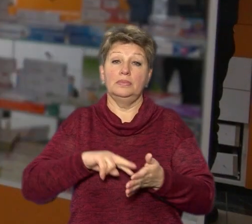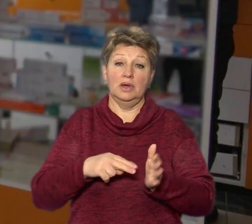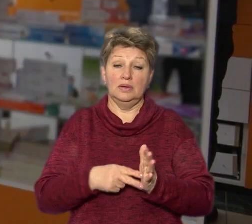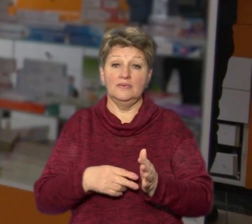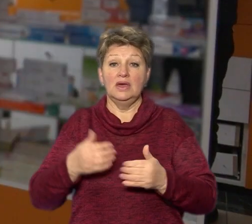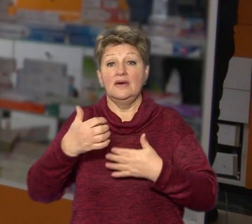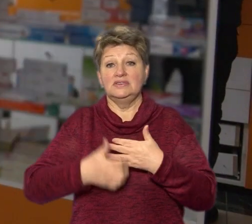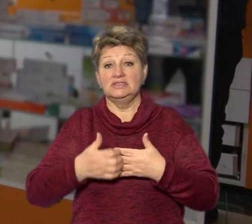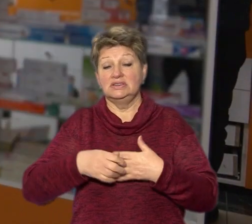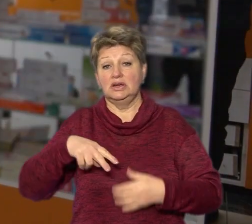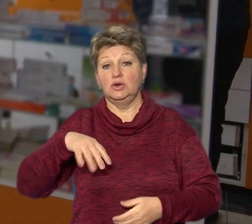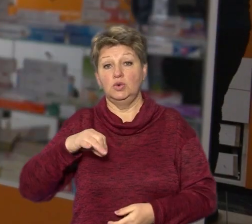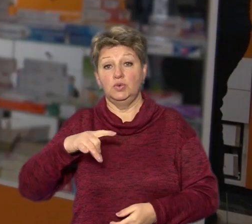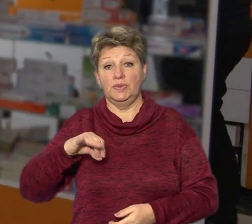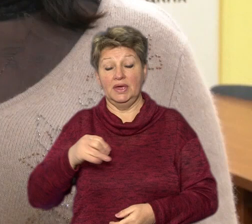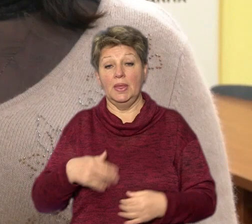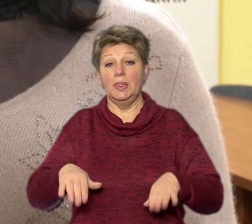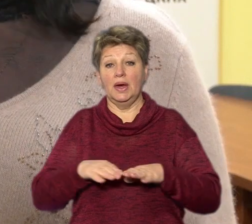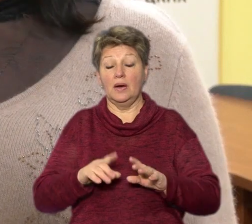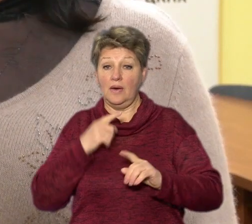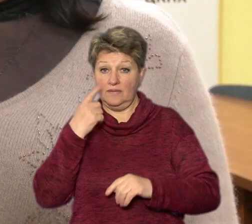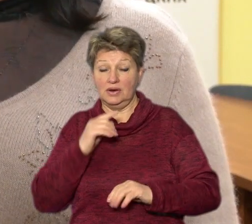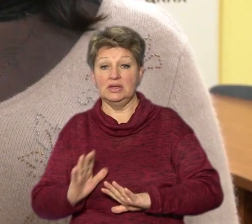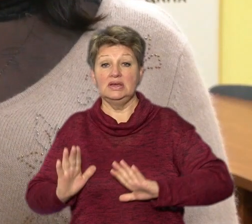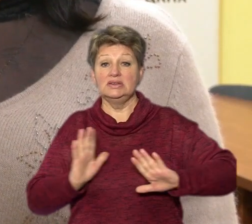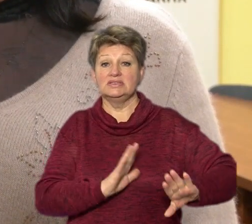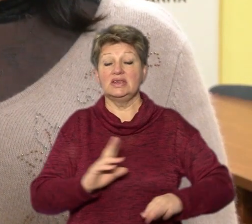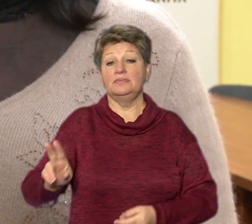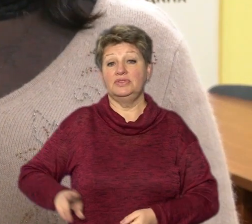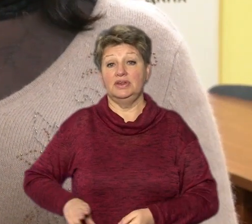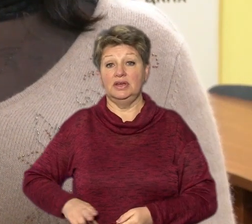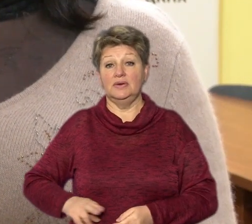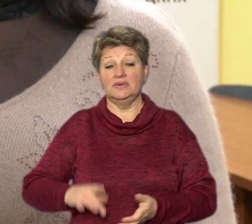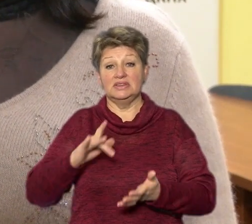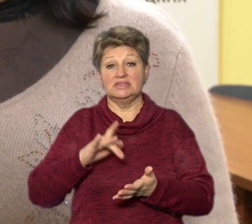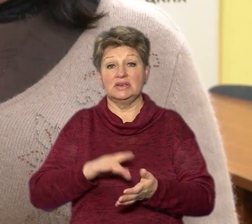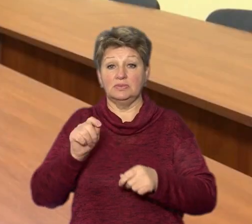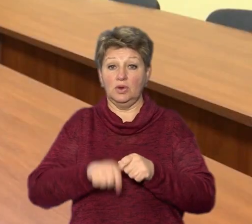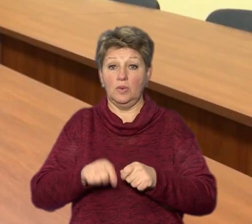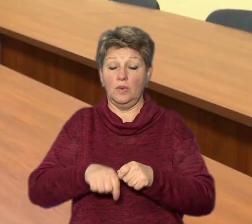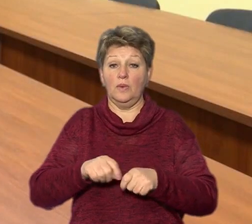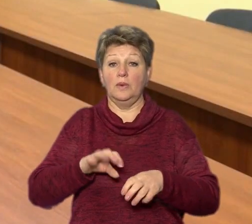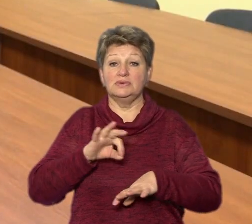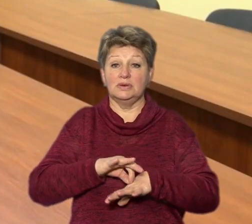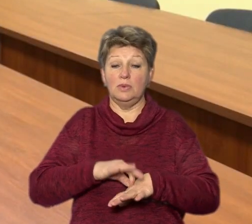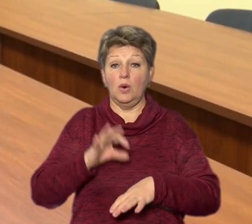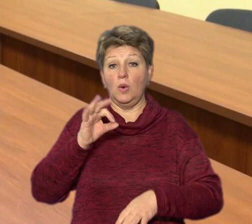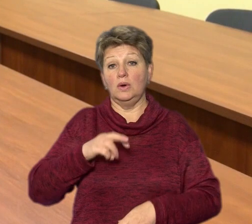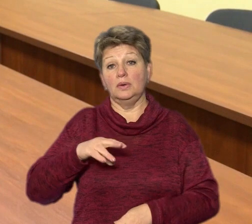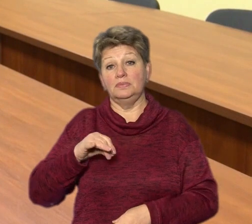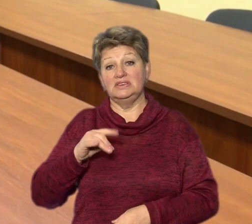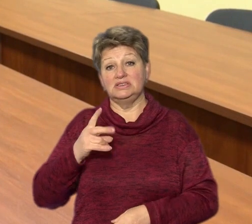захворюваності на грип та ГРВі дає заступниця гендиректора обласного центру контролю та профілактики хвороб Ольга Мізінова.